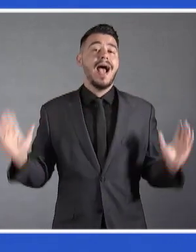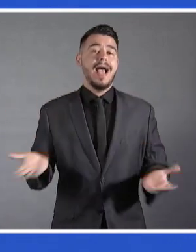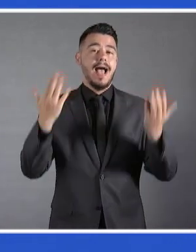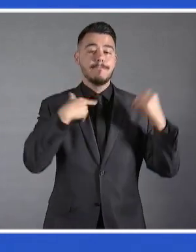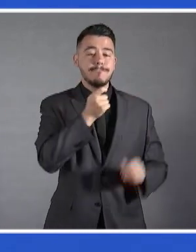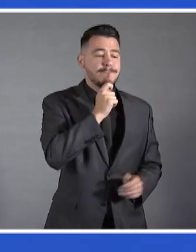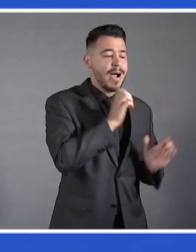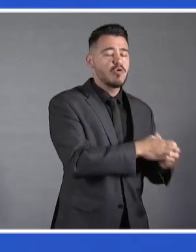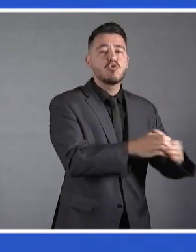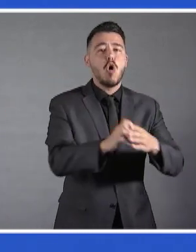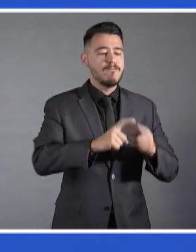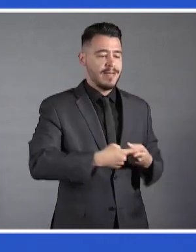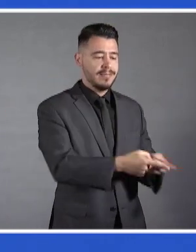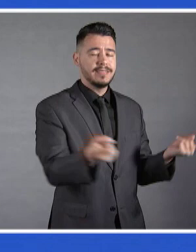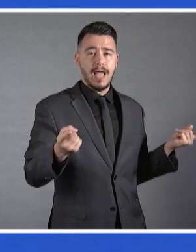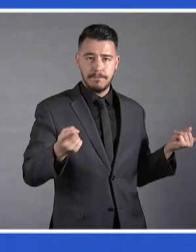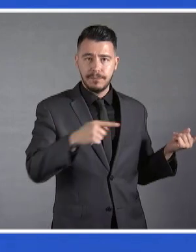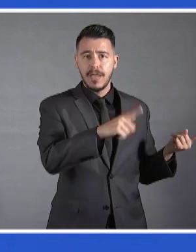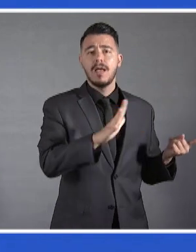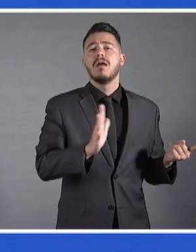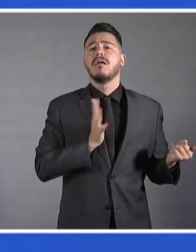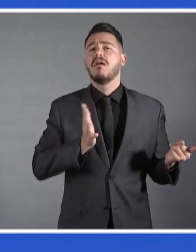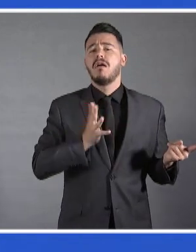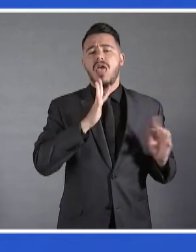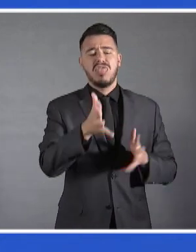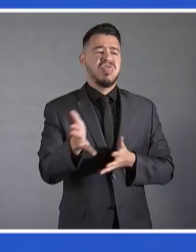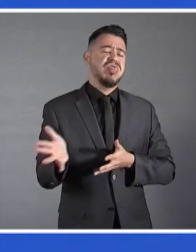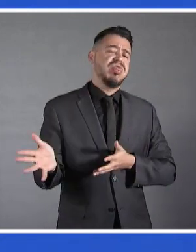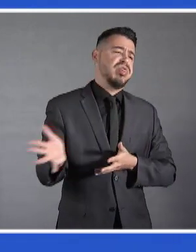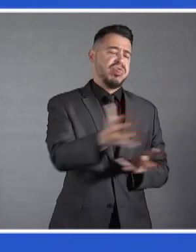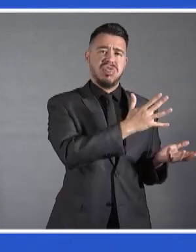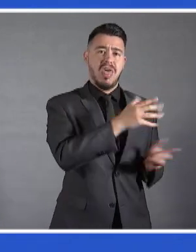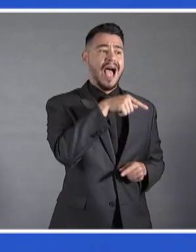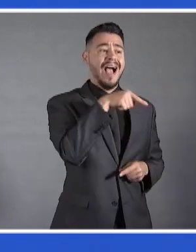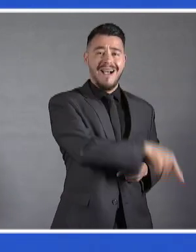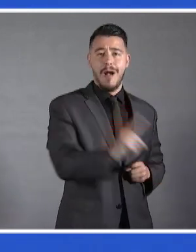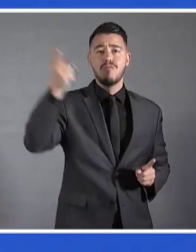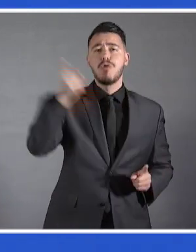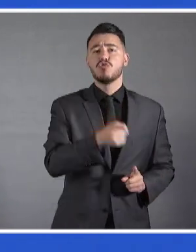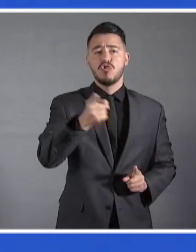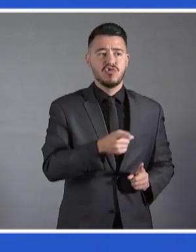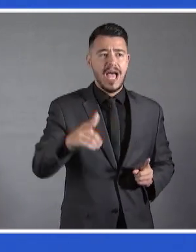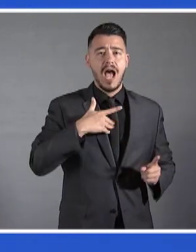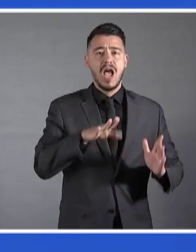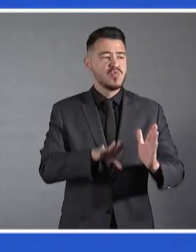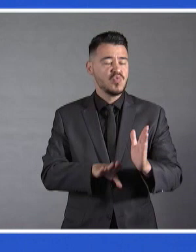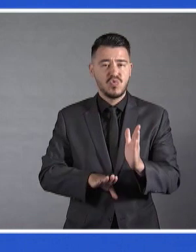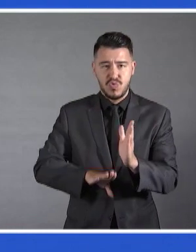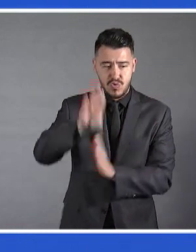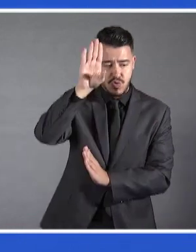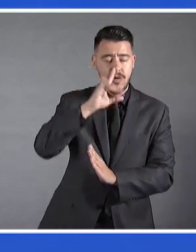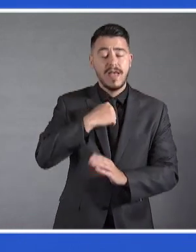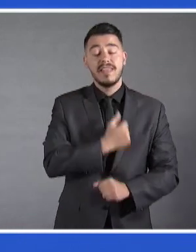τις απανοτές κρίσεις επανεμφανιστήκαν σε ολόκληρο τον κόσμο, αλλά και στην Ευρώπη. Το ζήσα ως